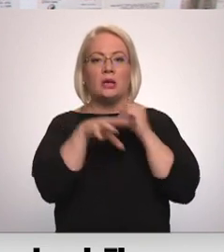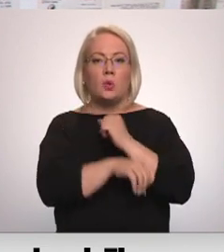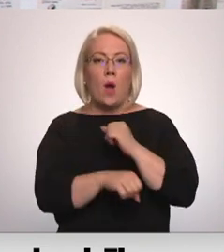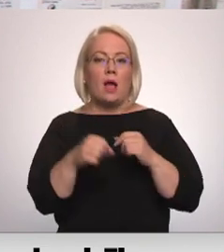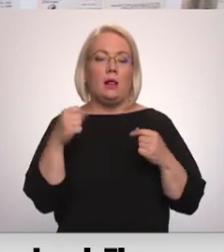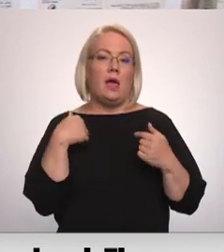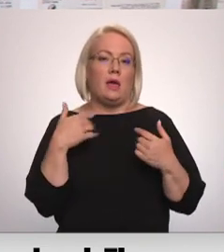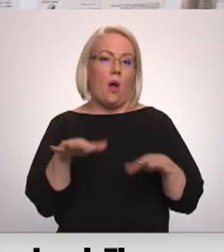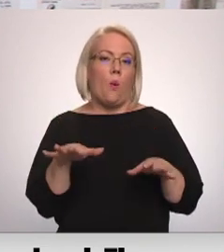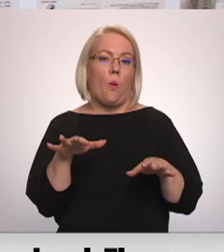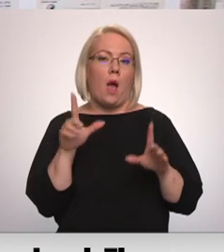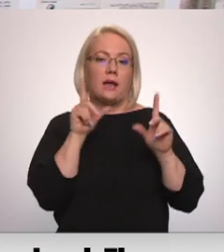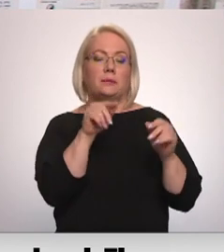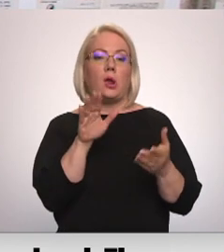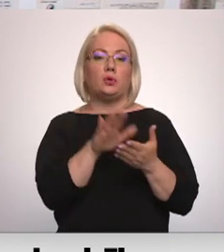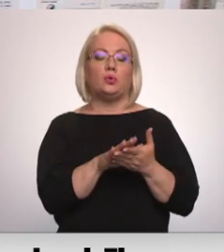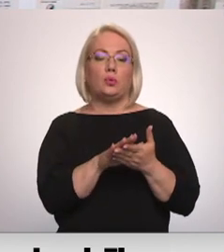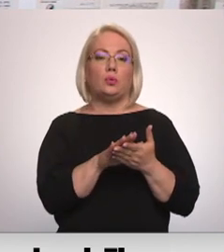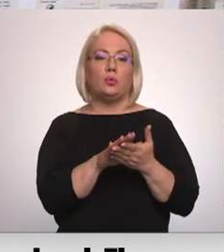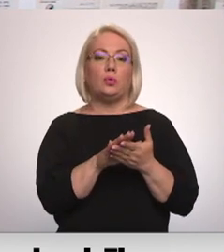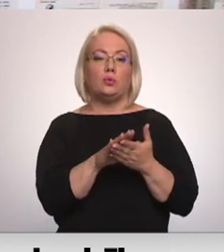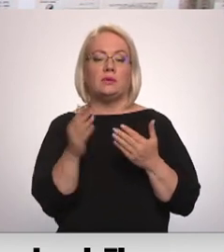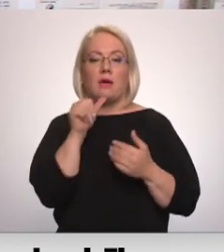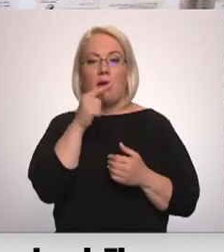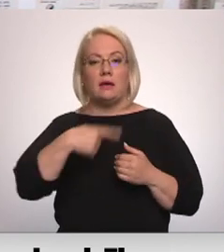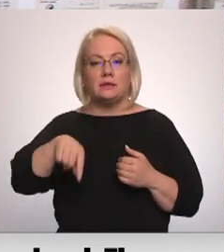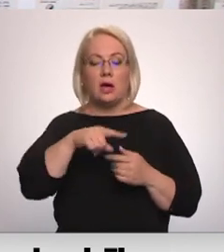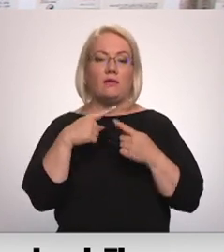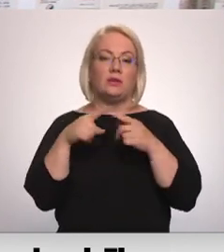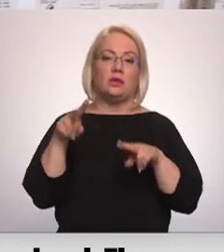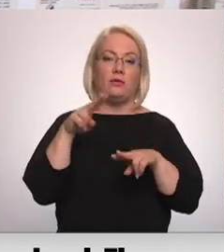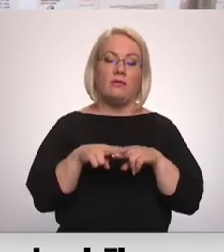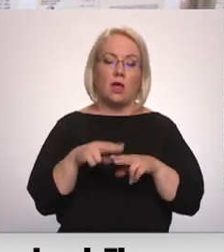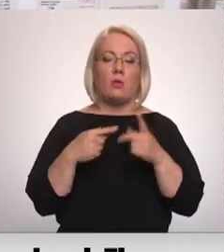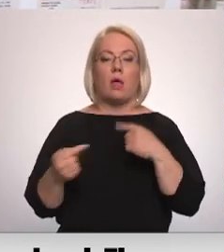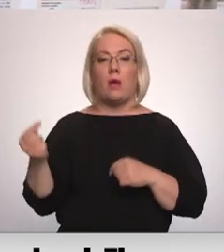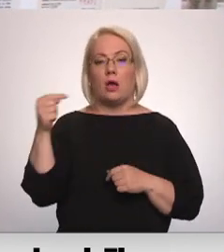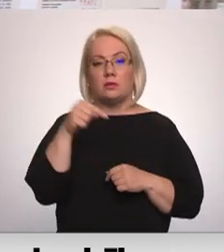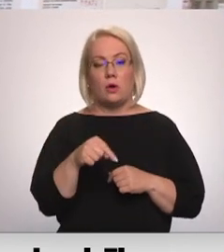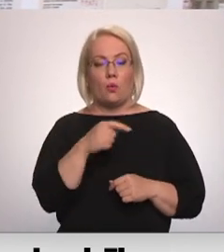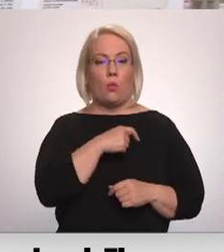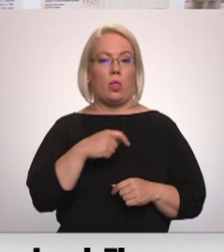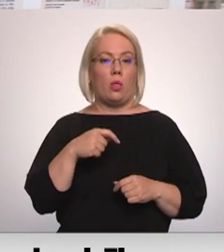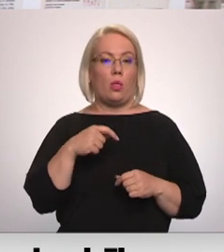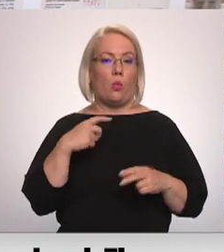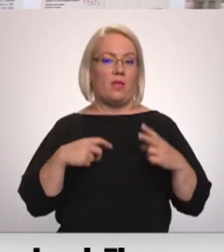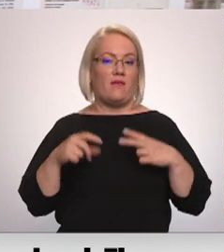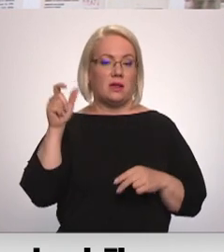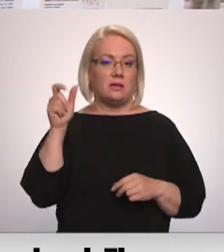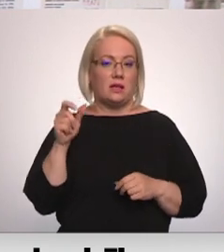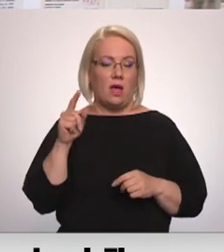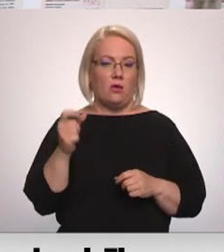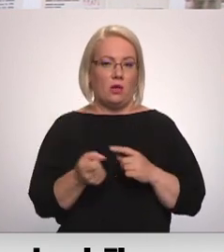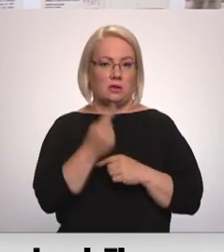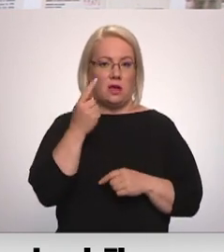aizbrauc uz garezaru vai uz kādu citu vietu, atbrauc atpakaļ uz universitātu, un pēkšņi nevar runāt